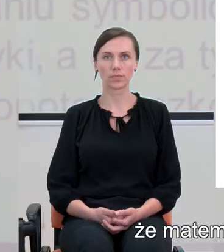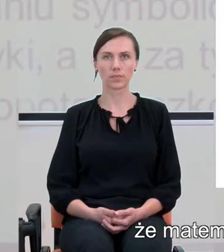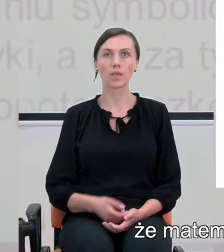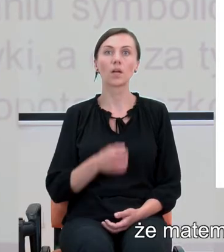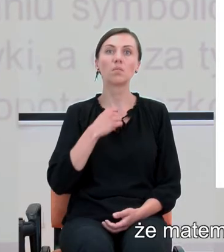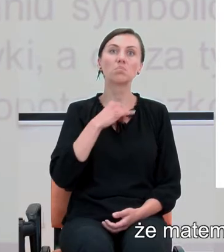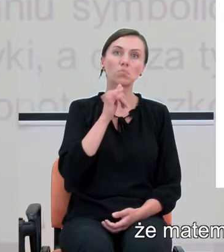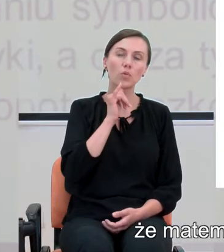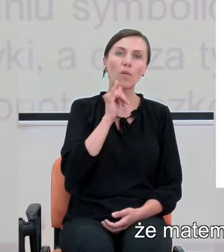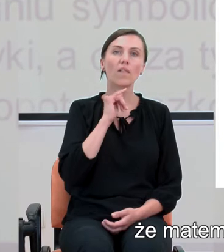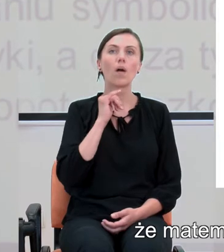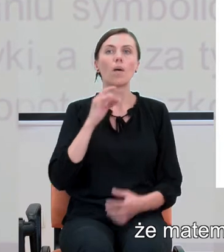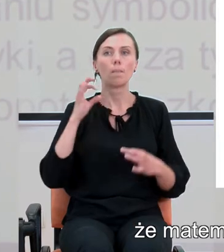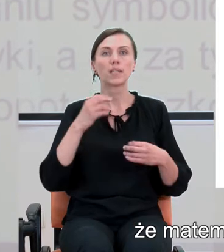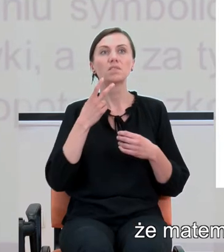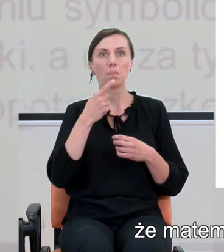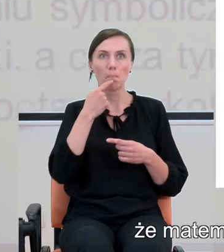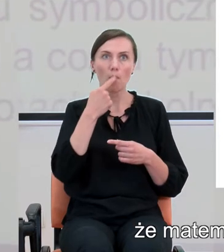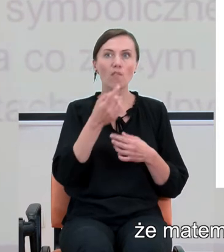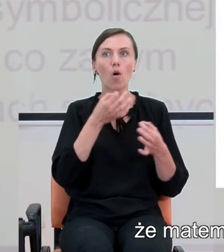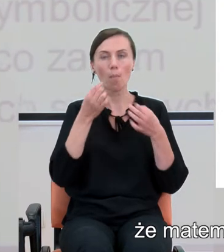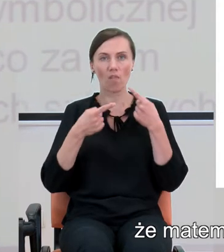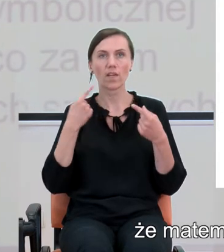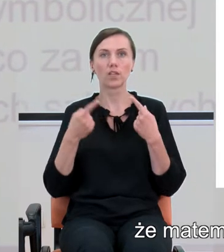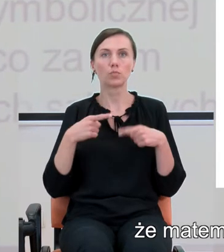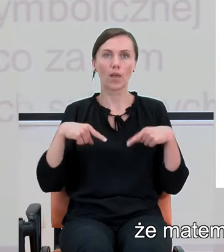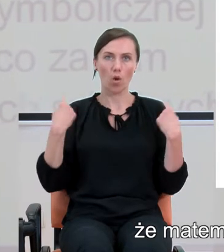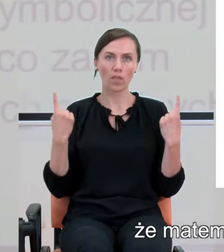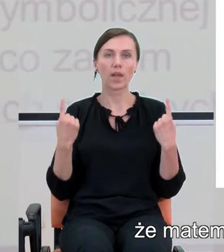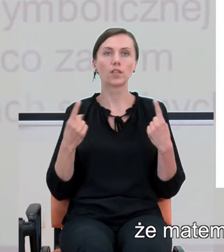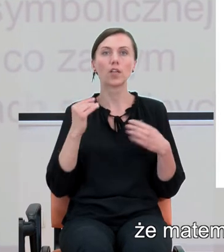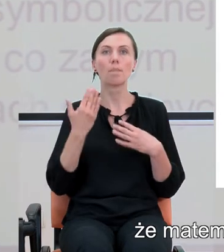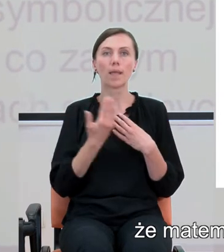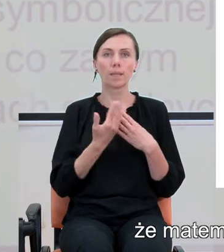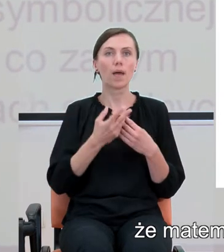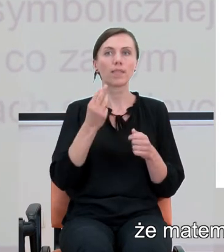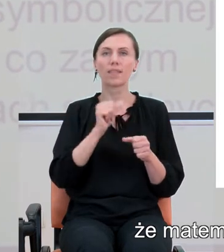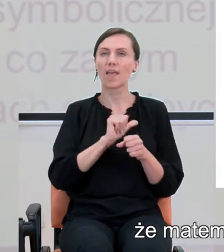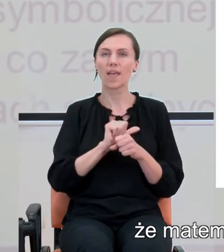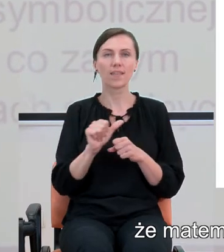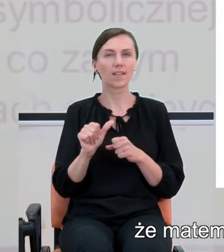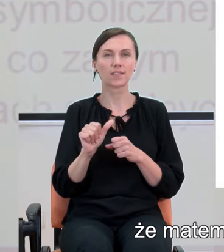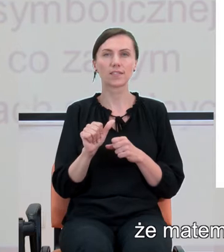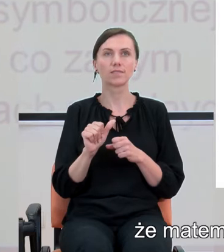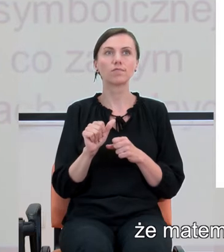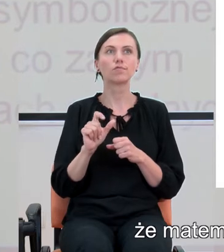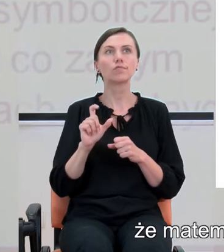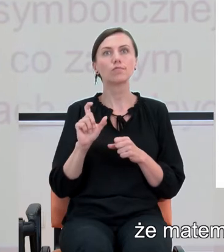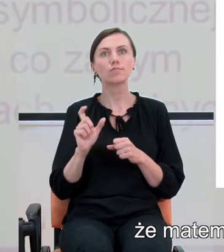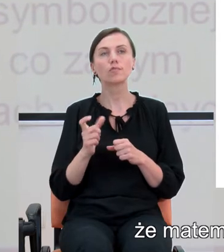Próbowałem Państwa przekonać, że matematyka nie jest czymś, co